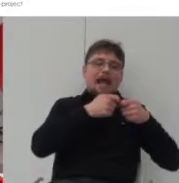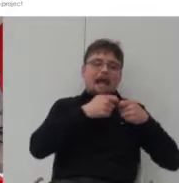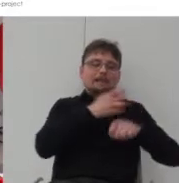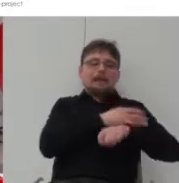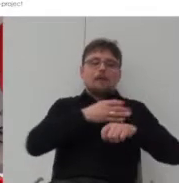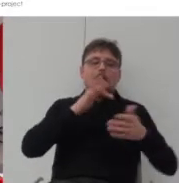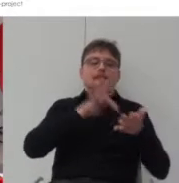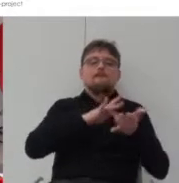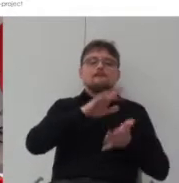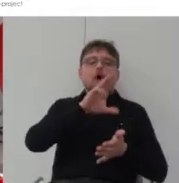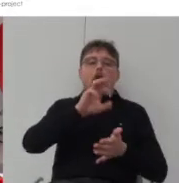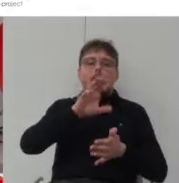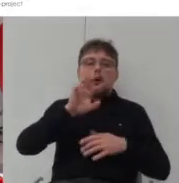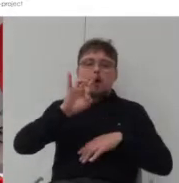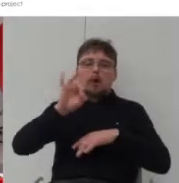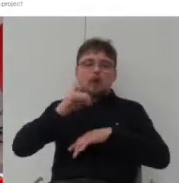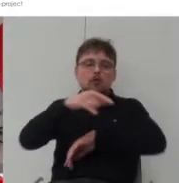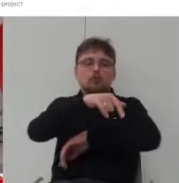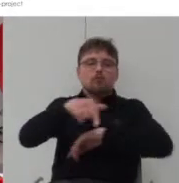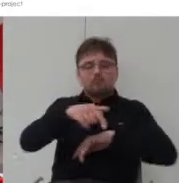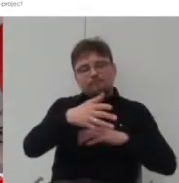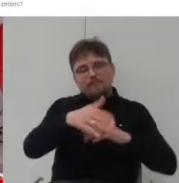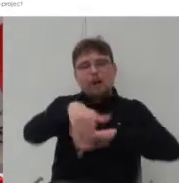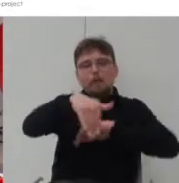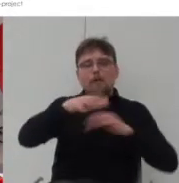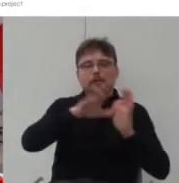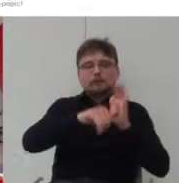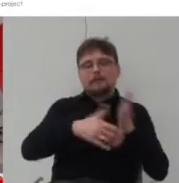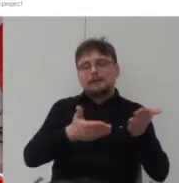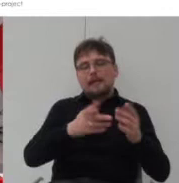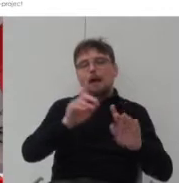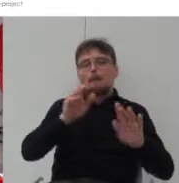i na granicy strefy niskiej zabudowy połączonej ze strefą parkową.